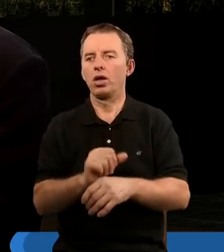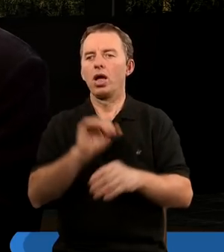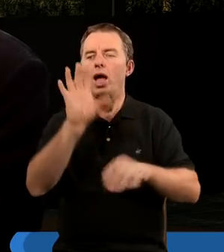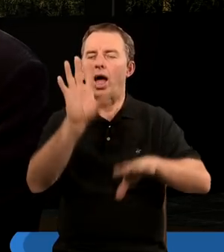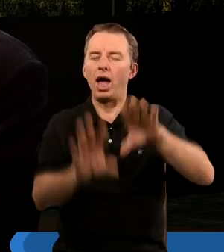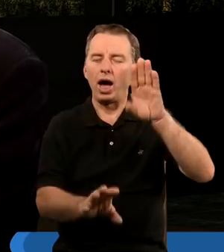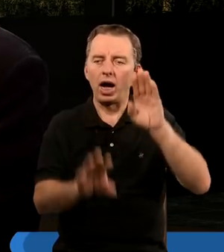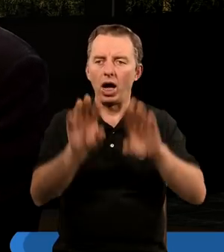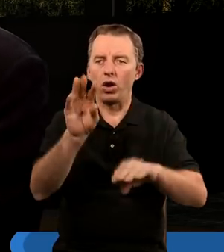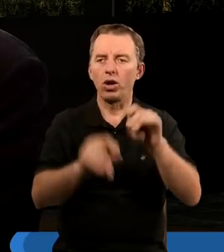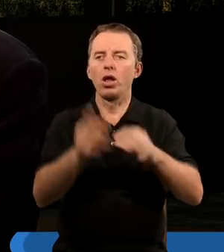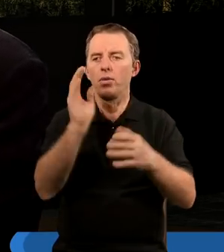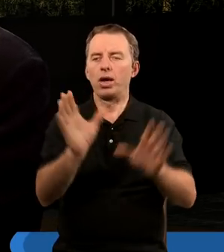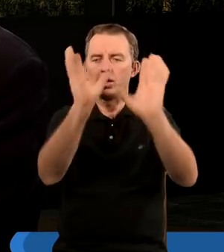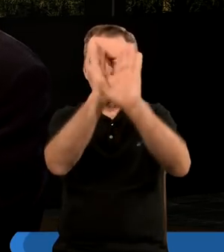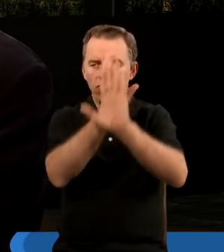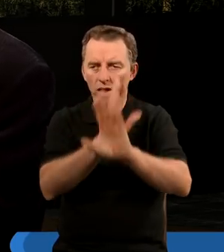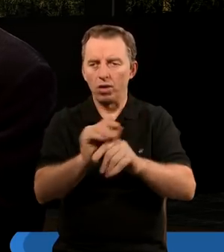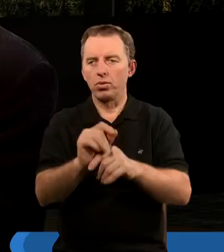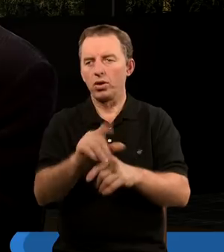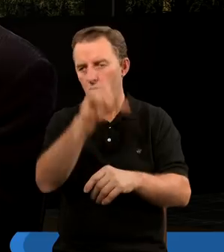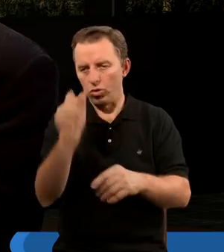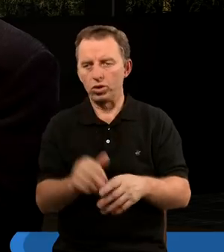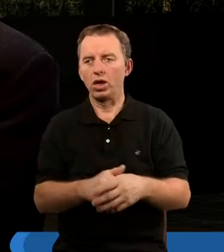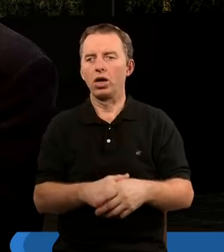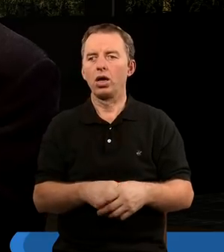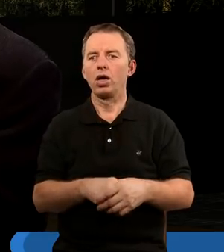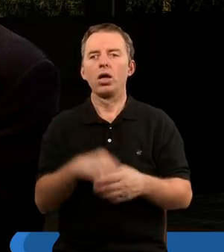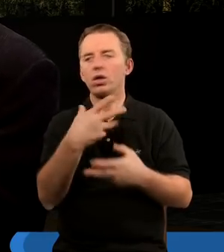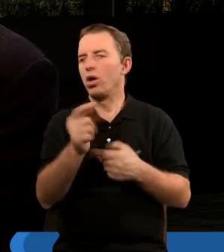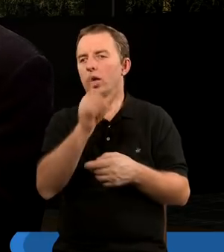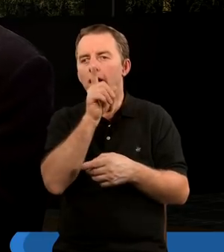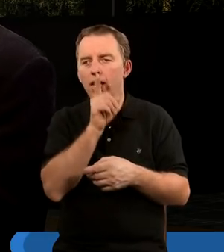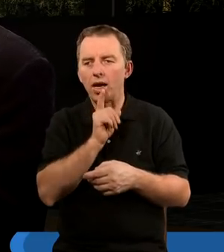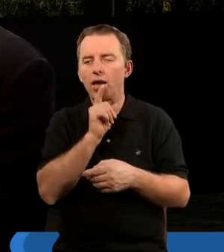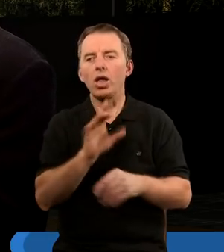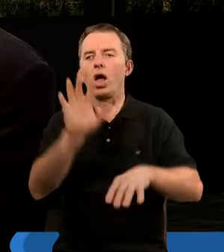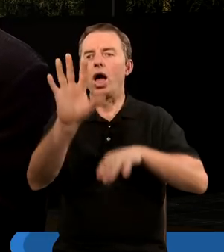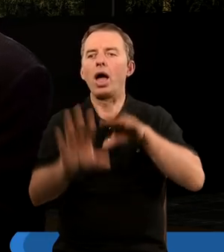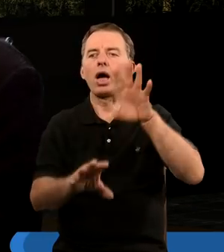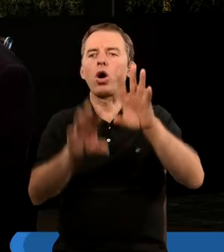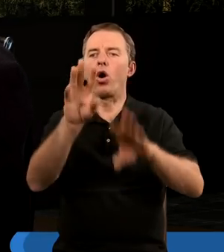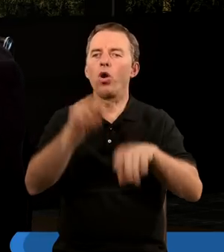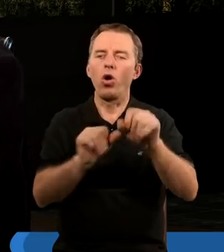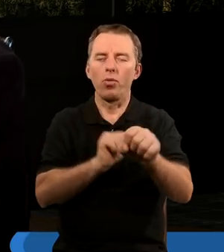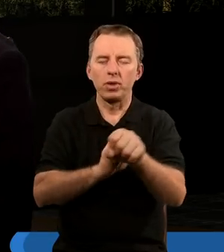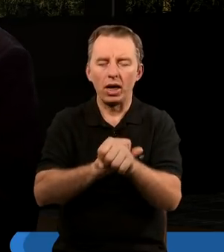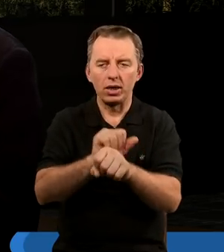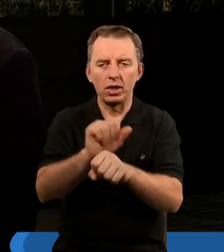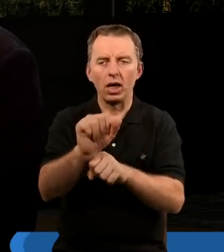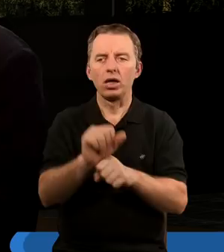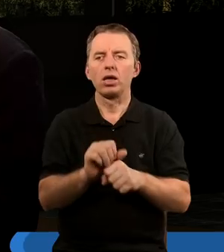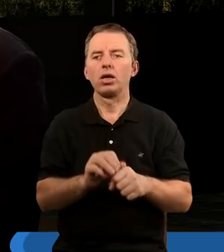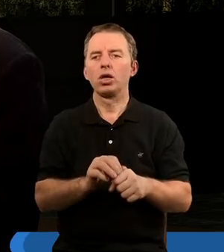ekonomicznie będzie gnębił ludzi. Ktoś by powiedział, przecież to nie religia, to ekonomia jest, to jest